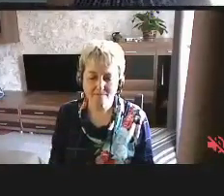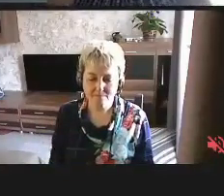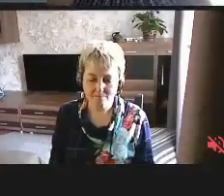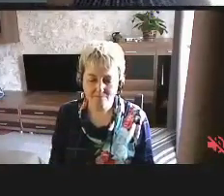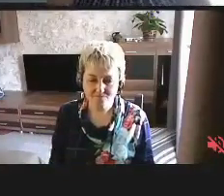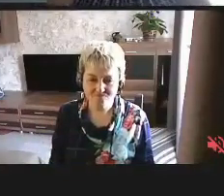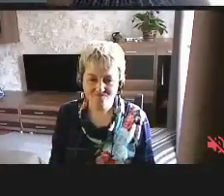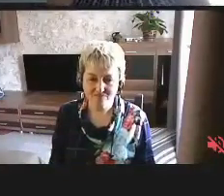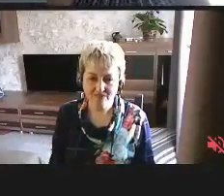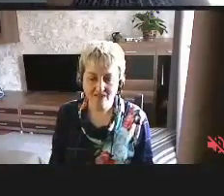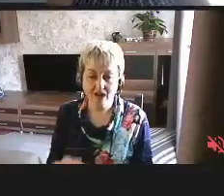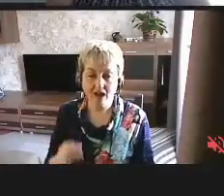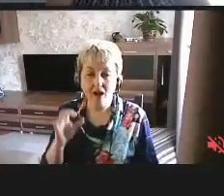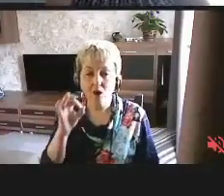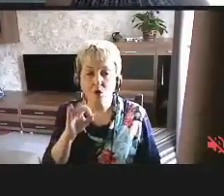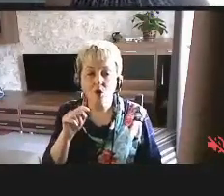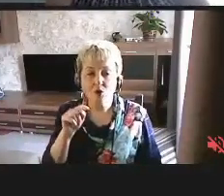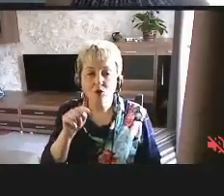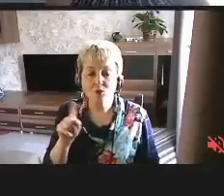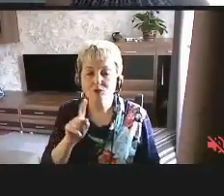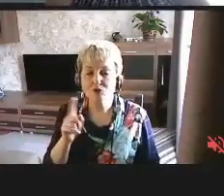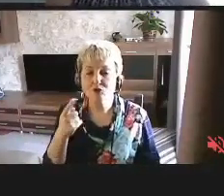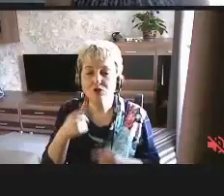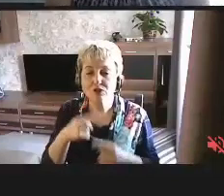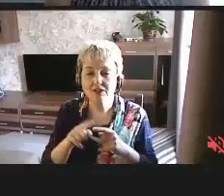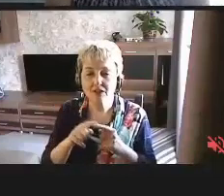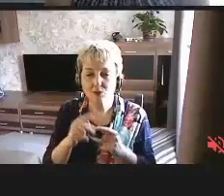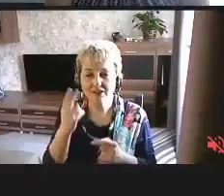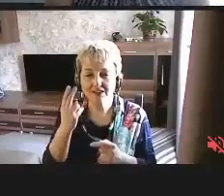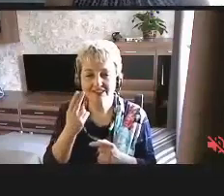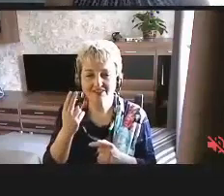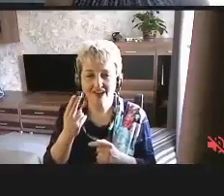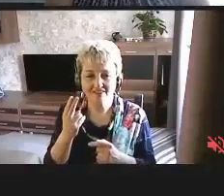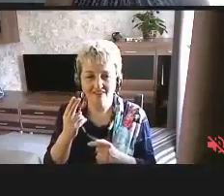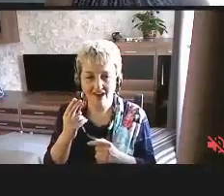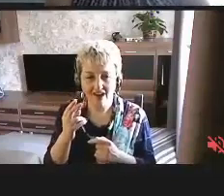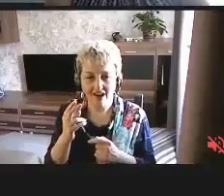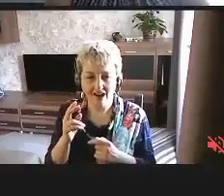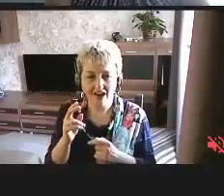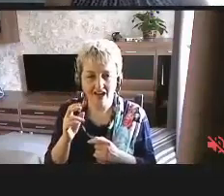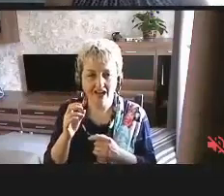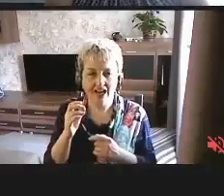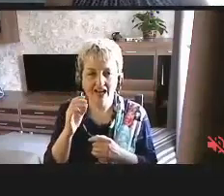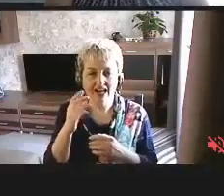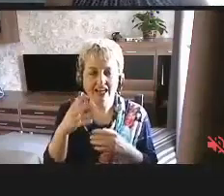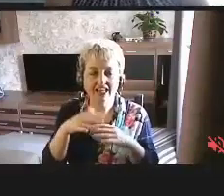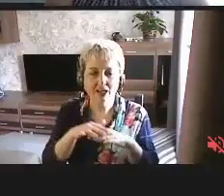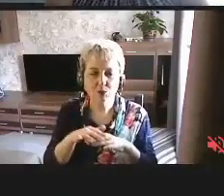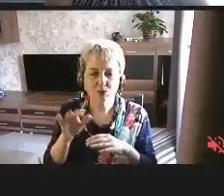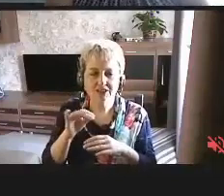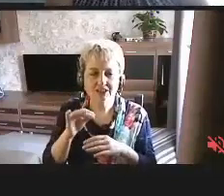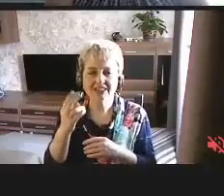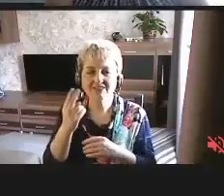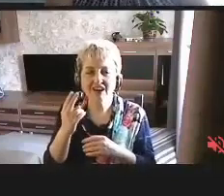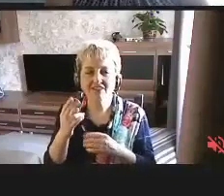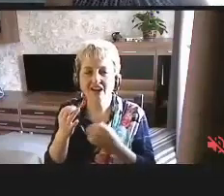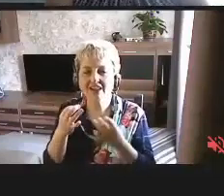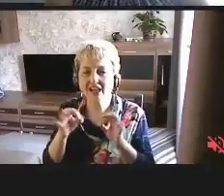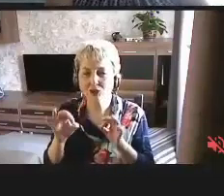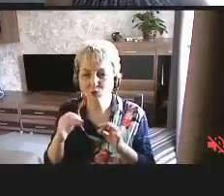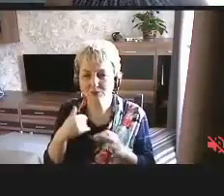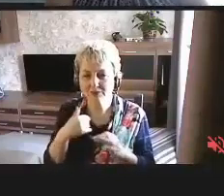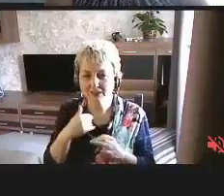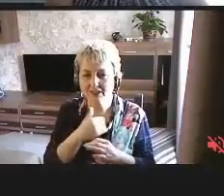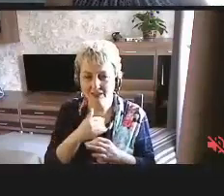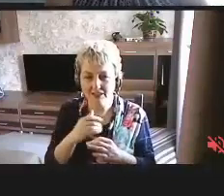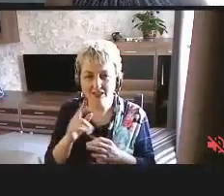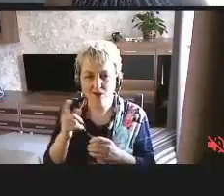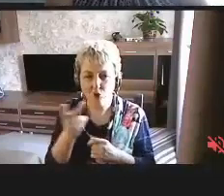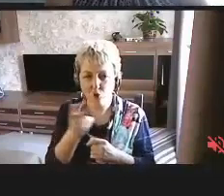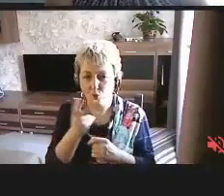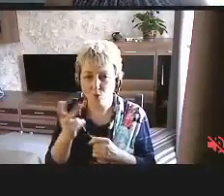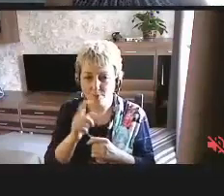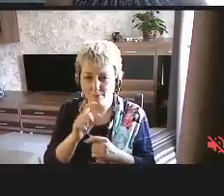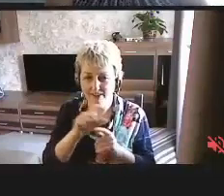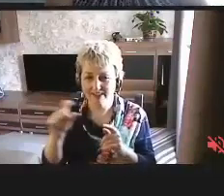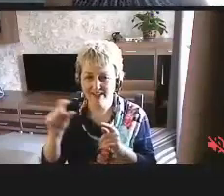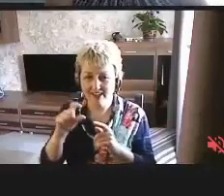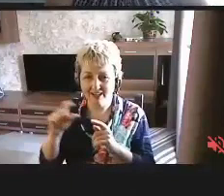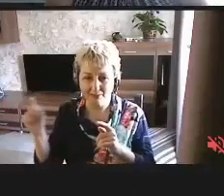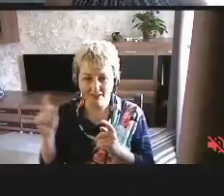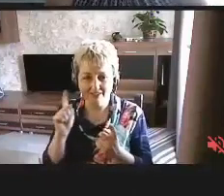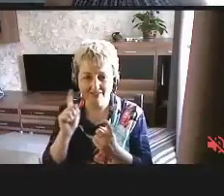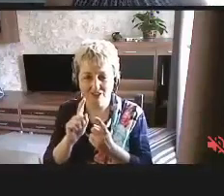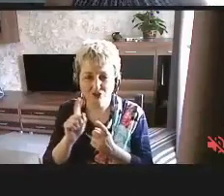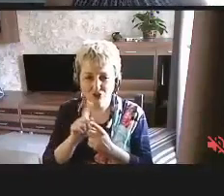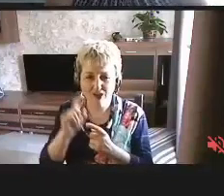О том, что такое цифровая инклюзия и что такое цифровая доступность, хотелось бы поговорить. Встречаются оба этих термина. Довольно